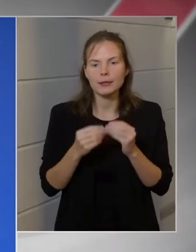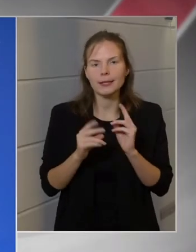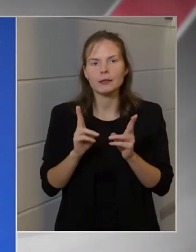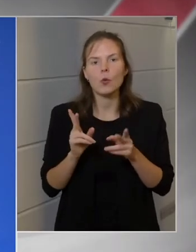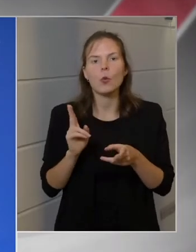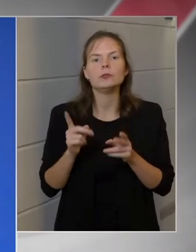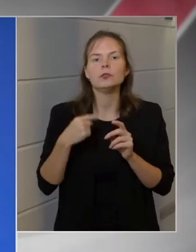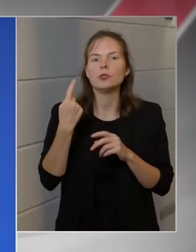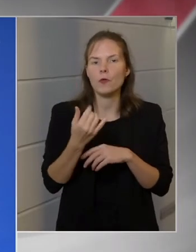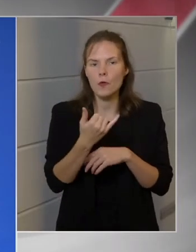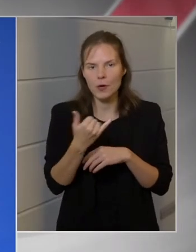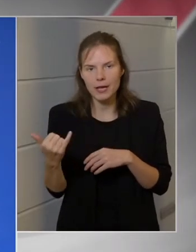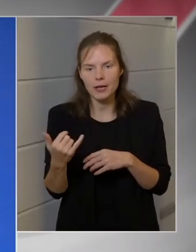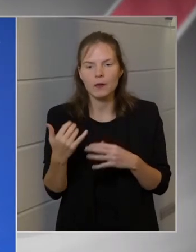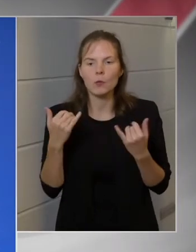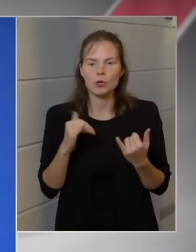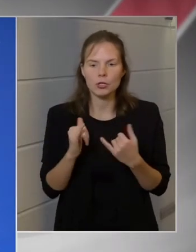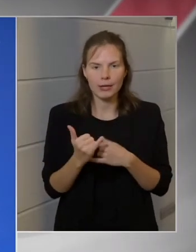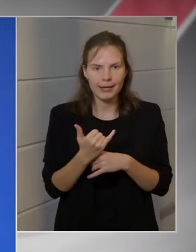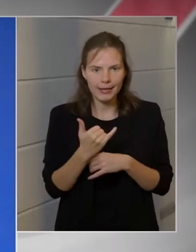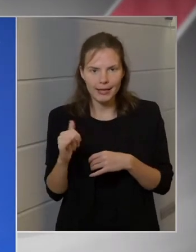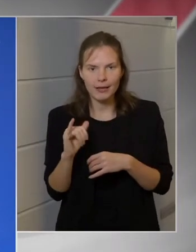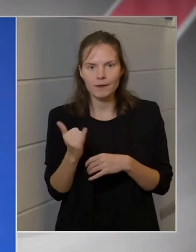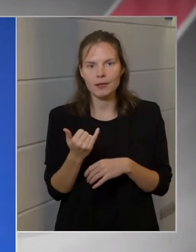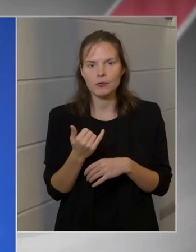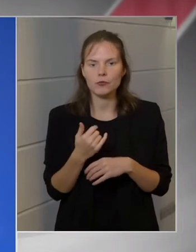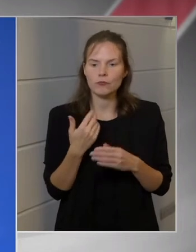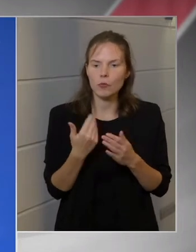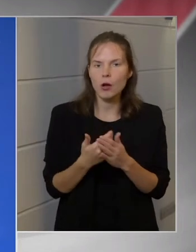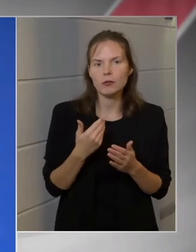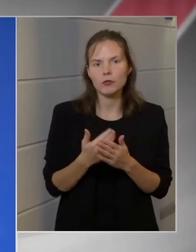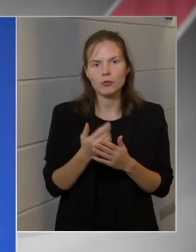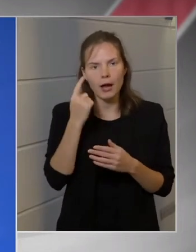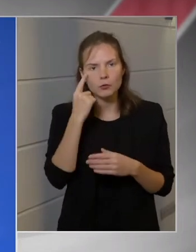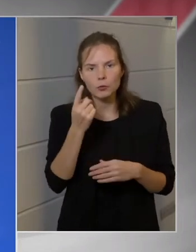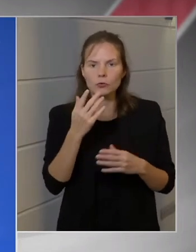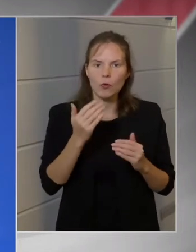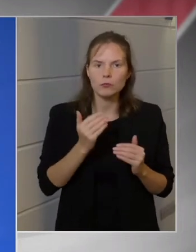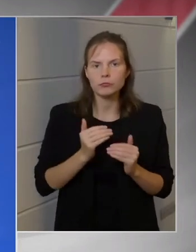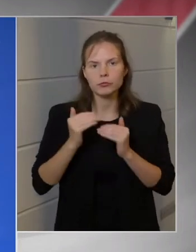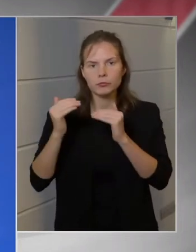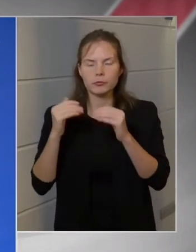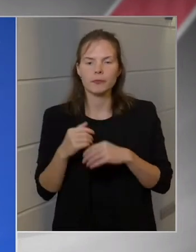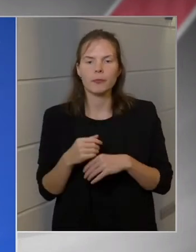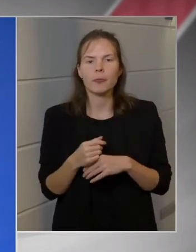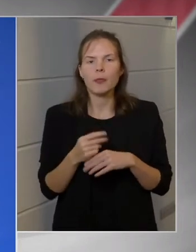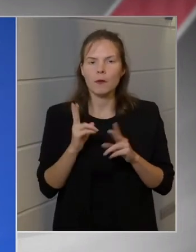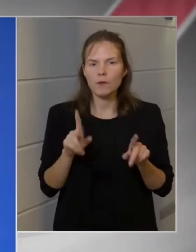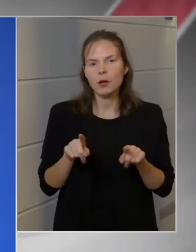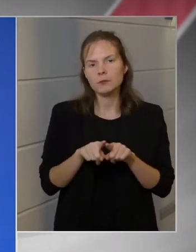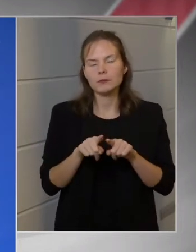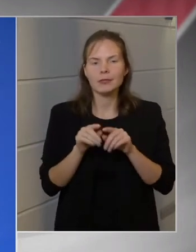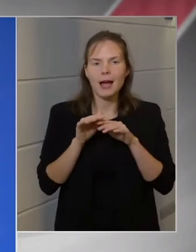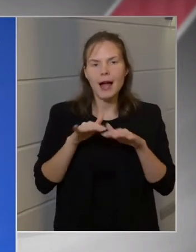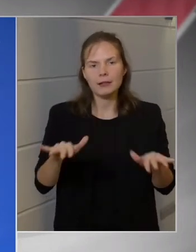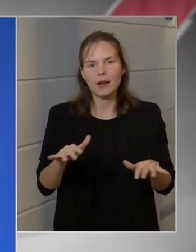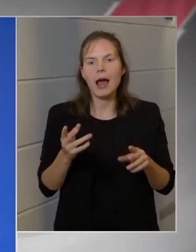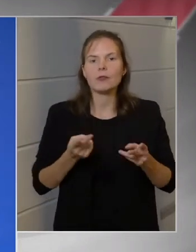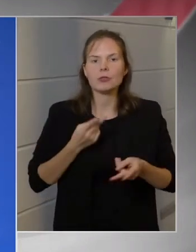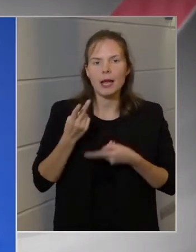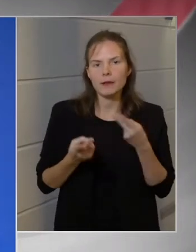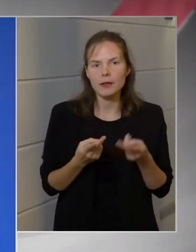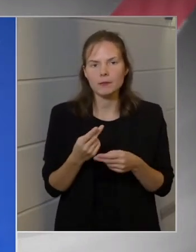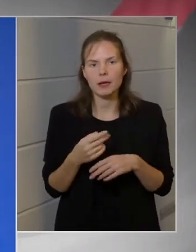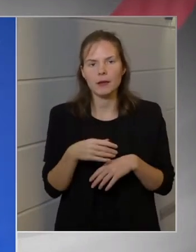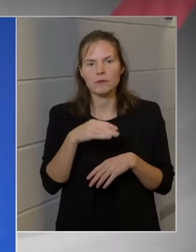és az idei év is a gazdaságból való kilábalást segítse. Azok az általános kedvezmények, akár